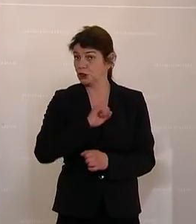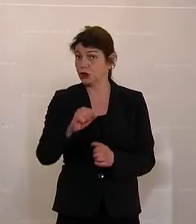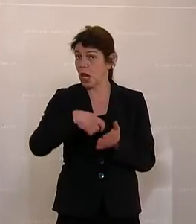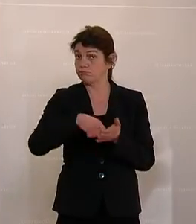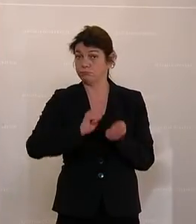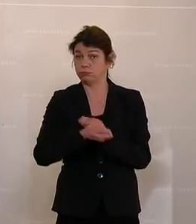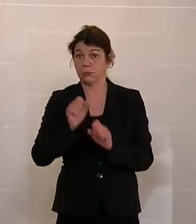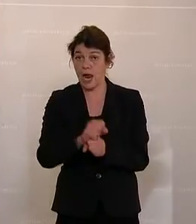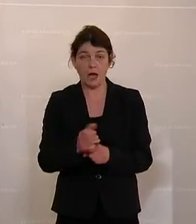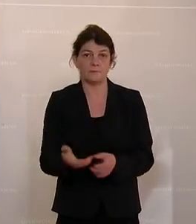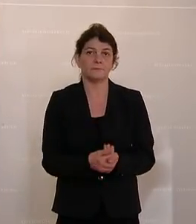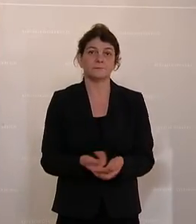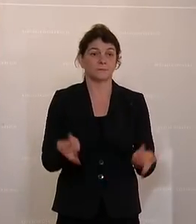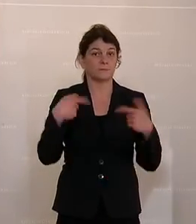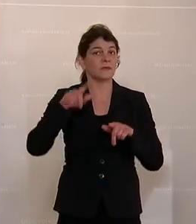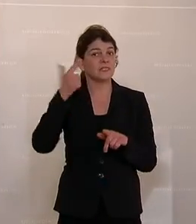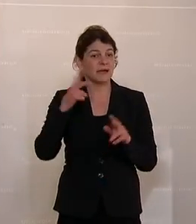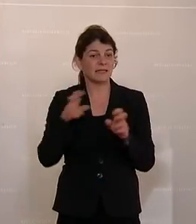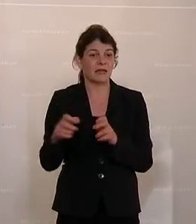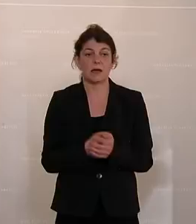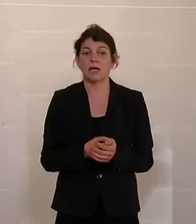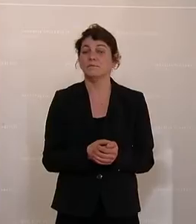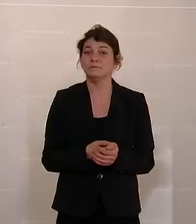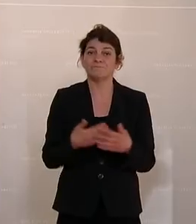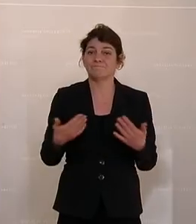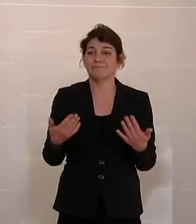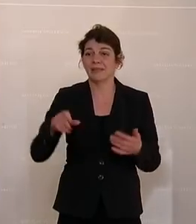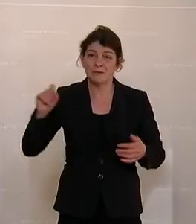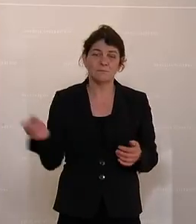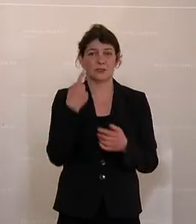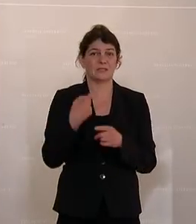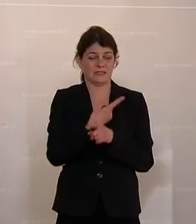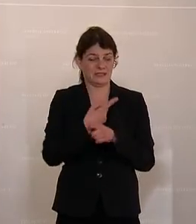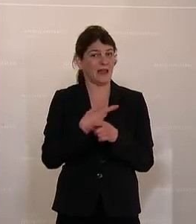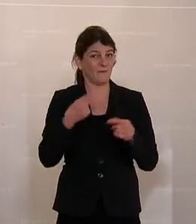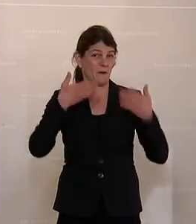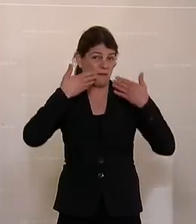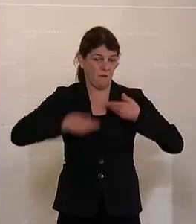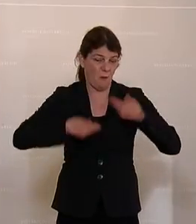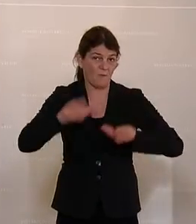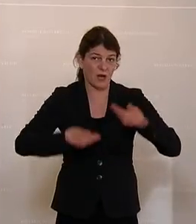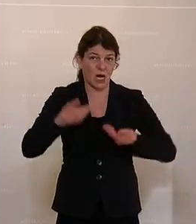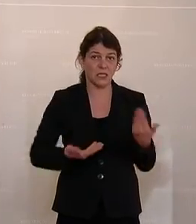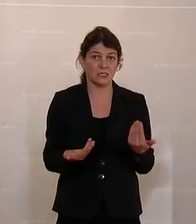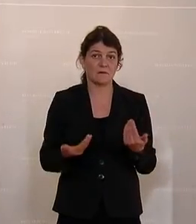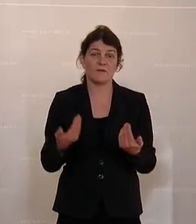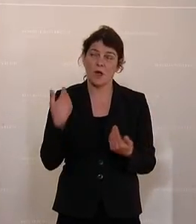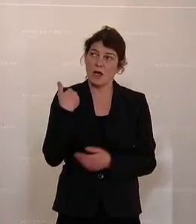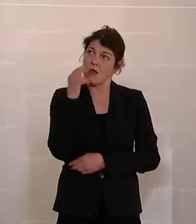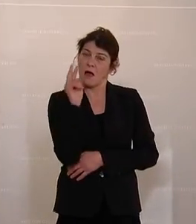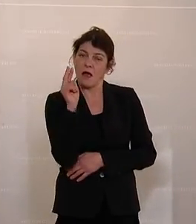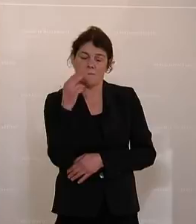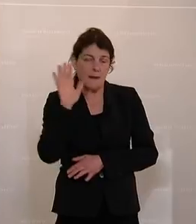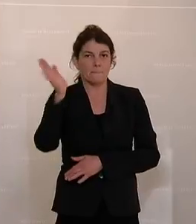zu schaffen. Das nächste Thema, und das ist gerade in Zeiten der Klimakonferenz, wo uns einmal mehr bewusst